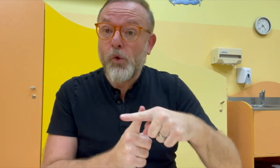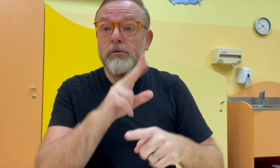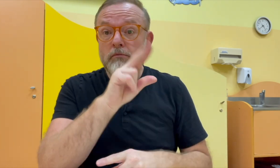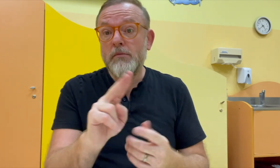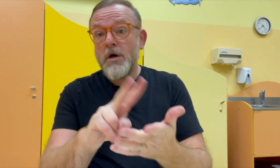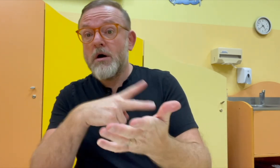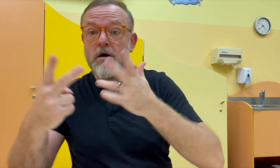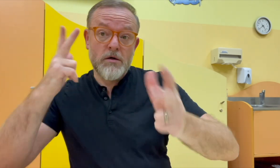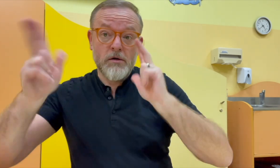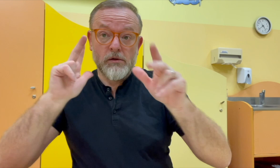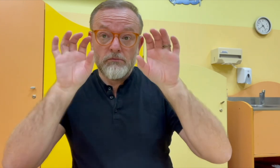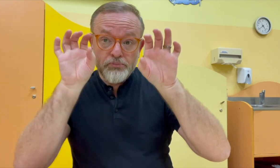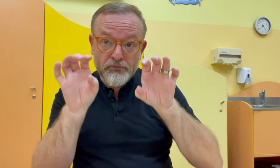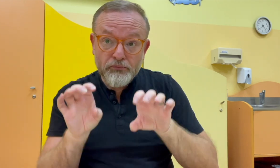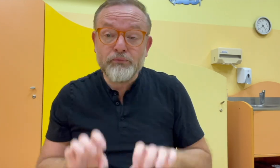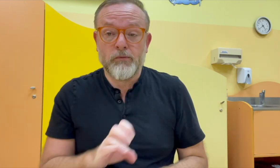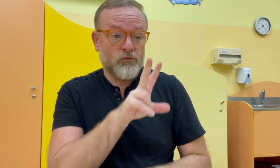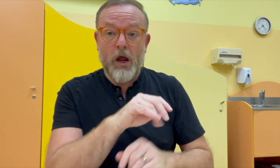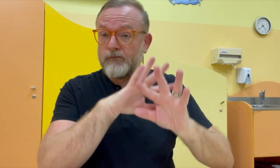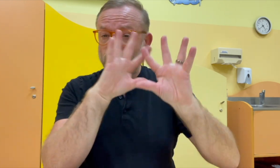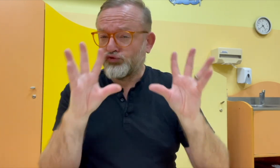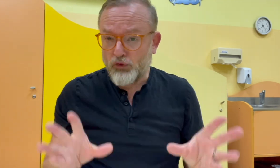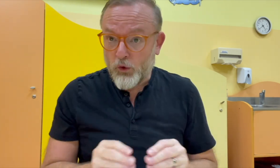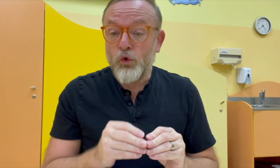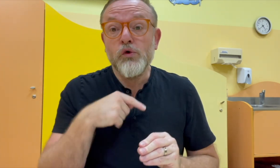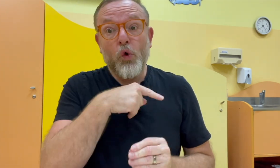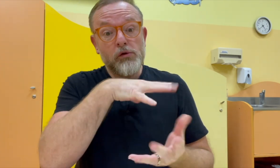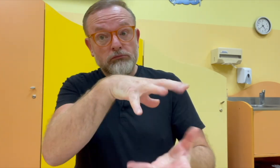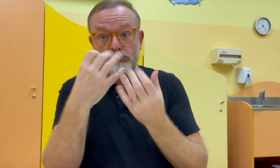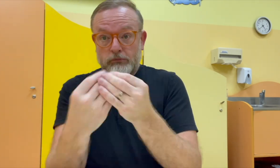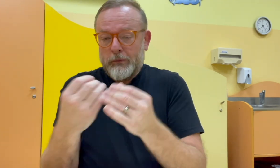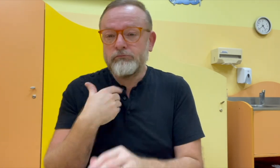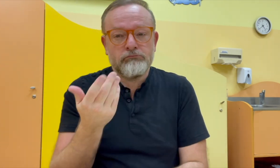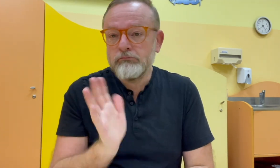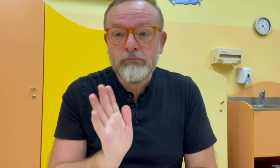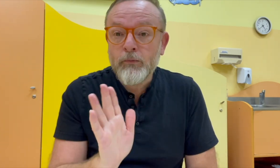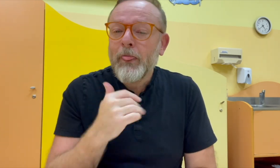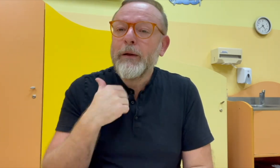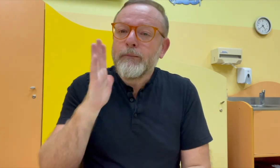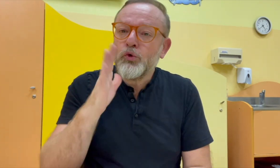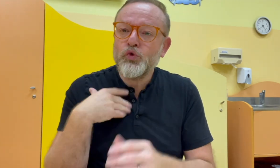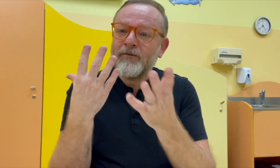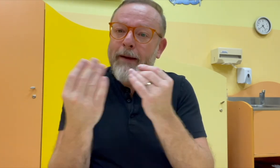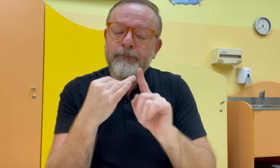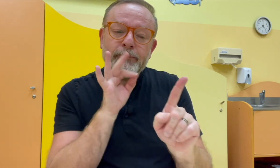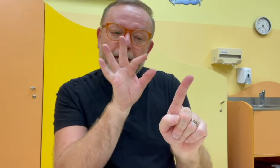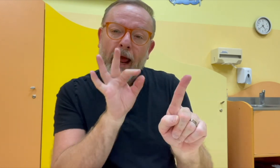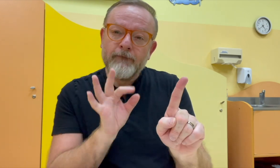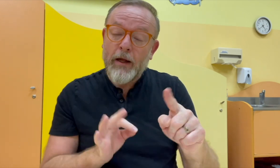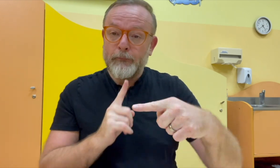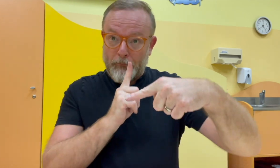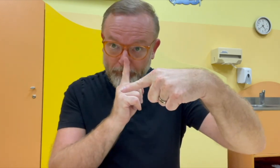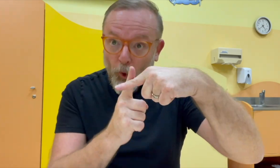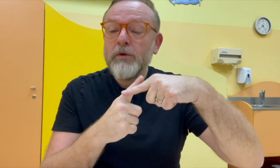můžete přečíst, zároveň na webových stránkách je k dispozici překladu znakového jazyka. Takže já asi nebudu opakovat to, co je